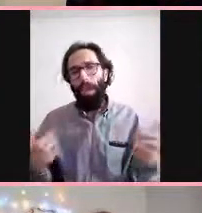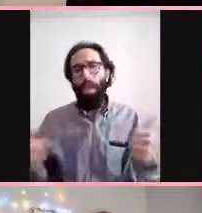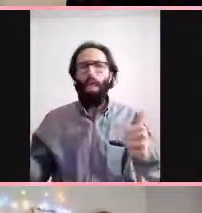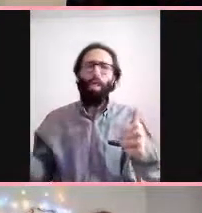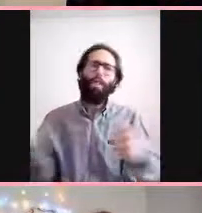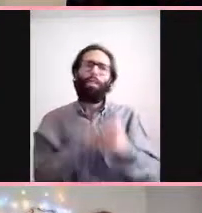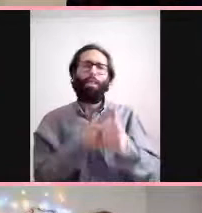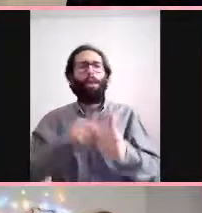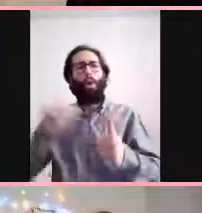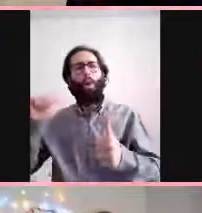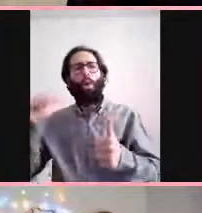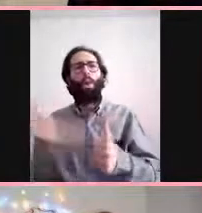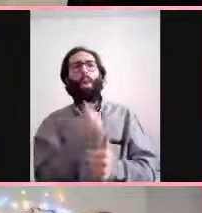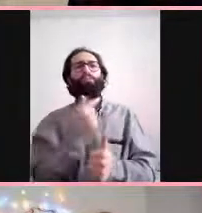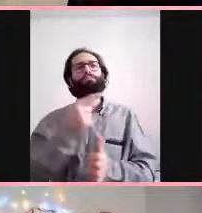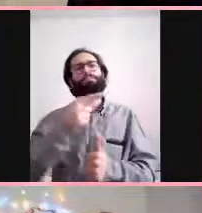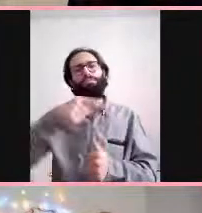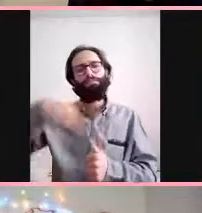Anladım.